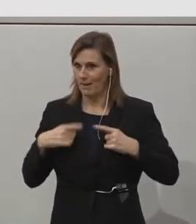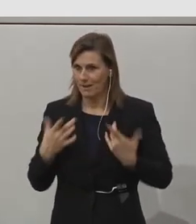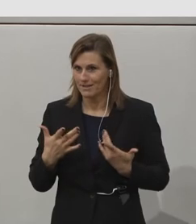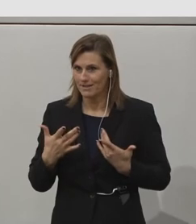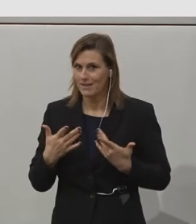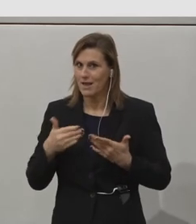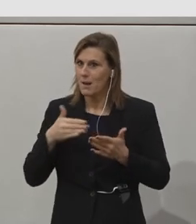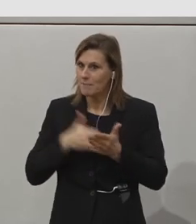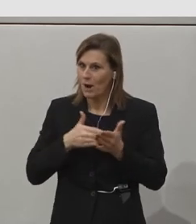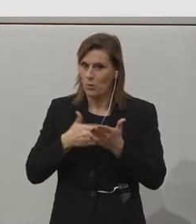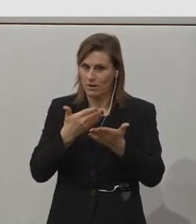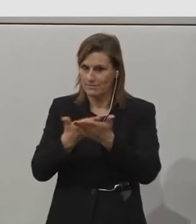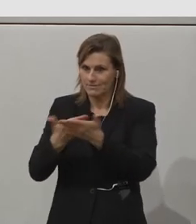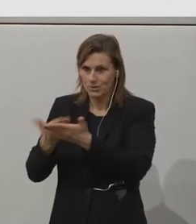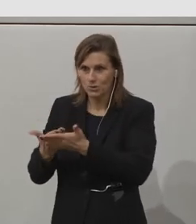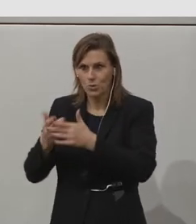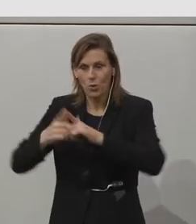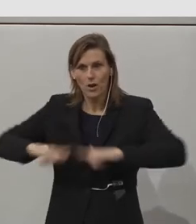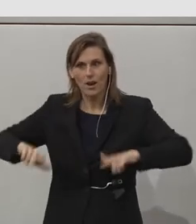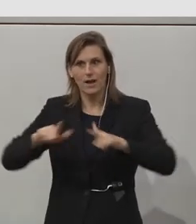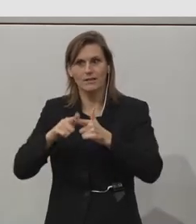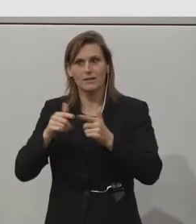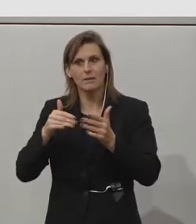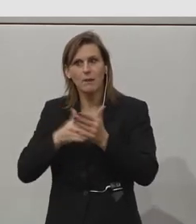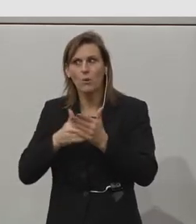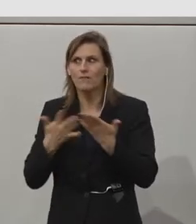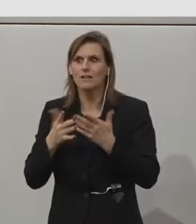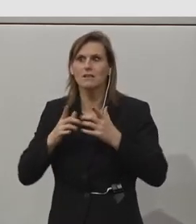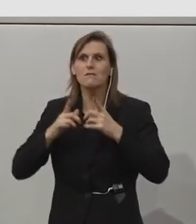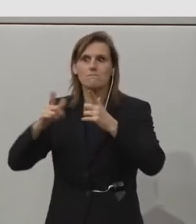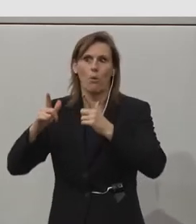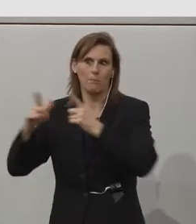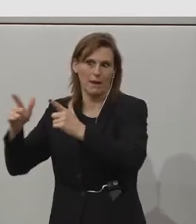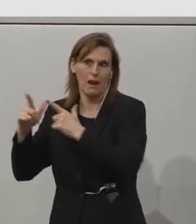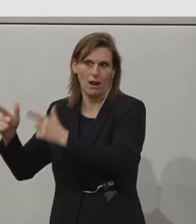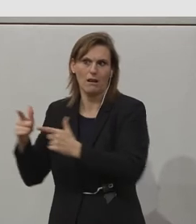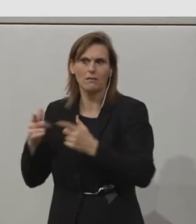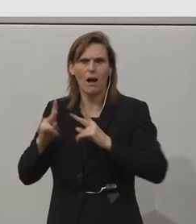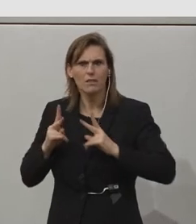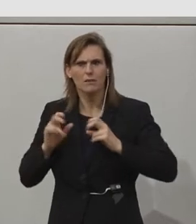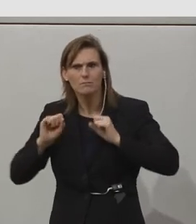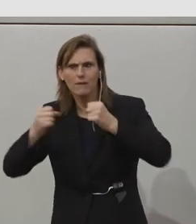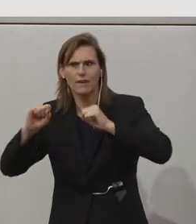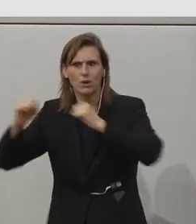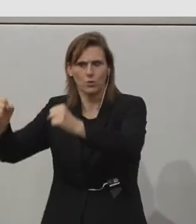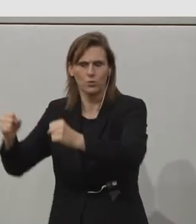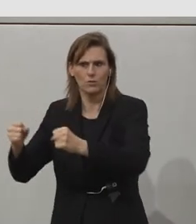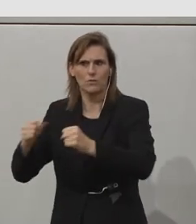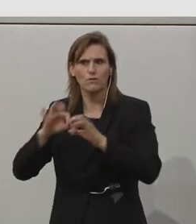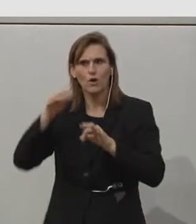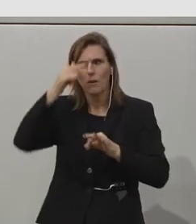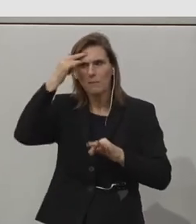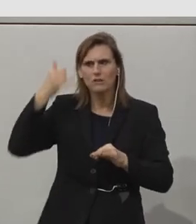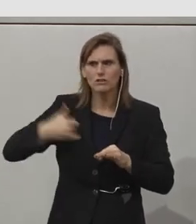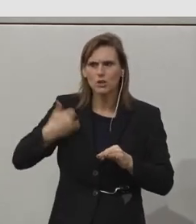alles braucht im ländlichen Raum die Fähigkeit, mobil zu sein, sich bewegen zu können. Und gerade das ist für junge Menschen